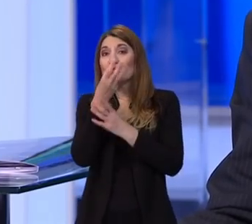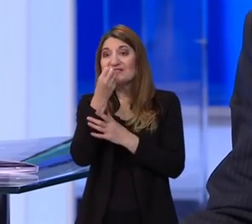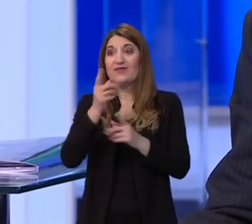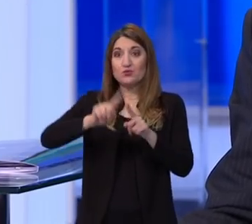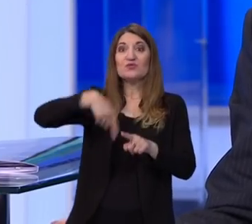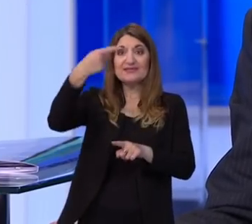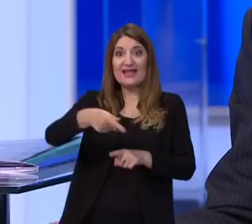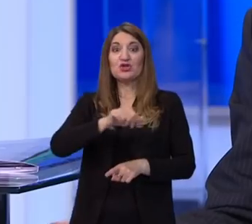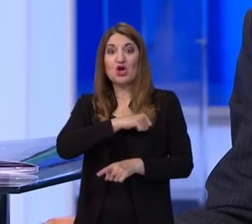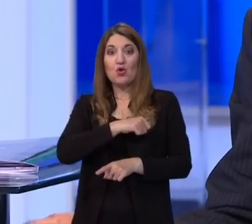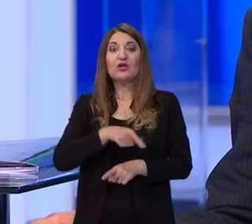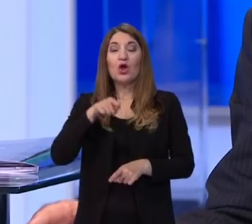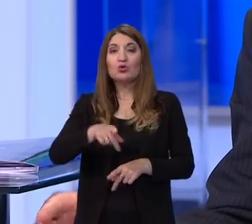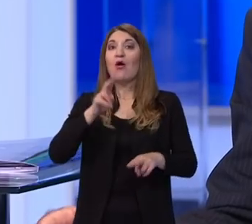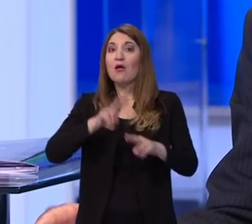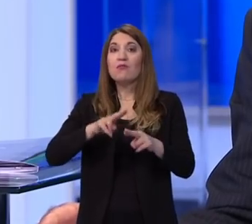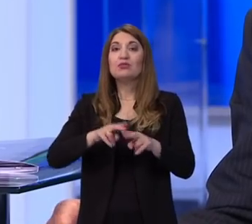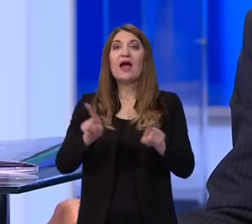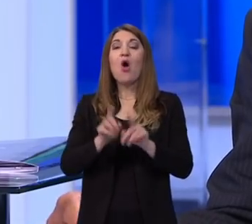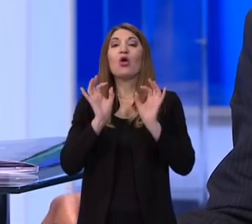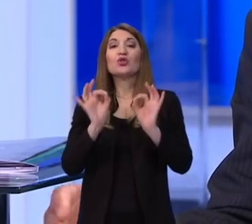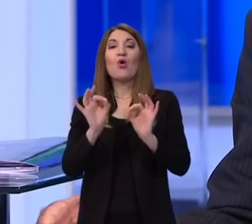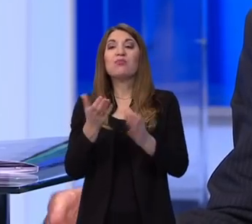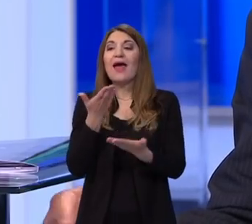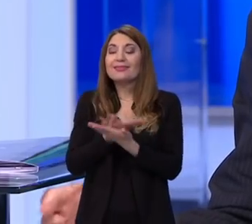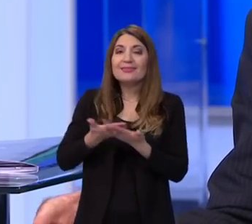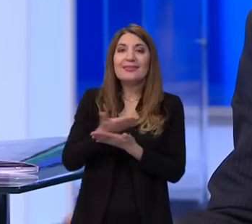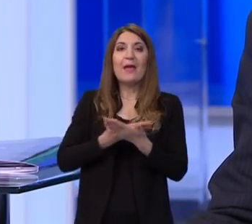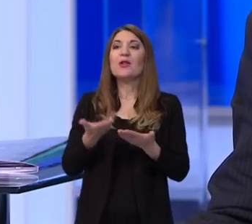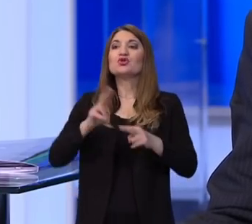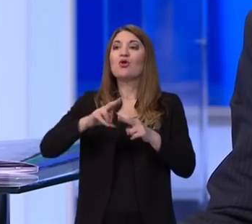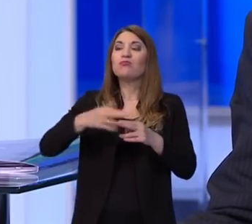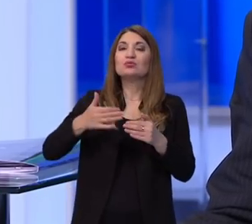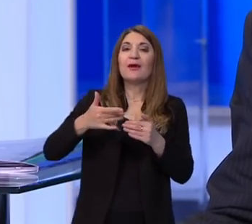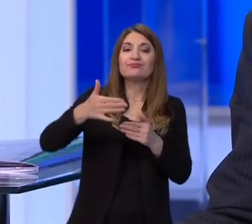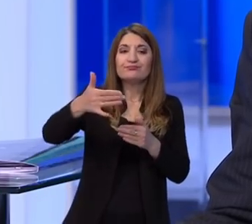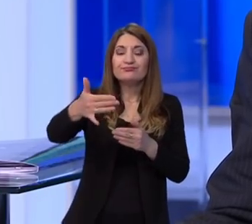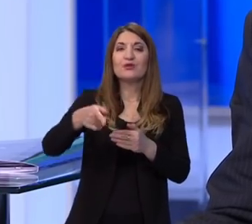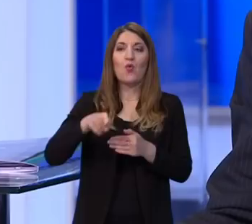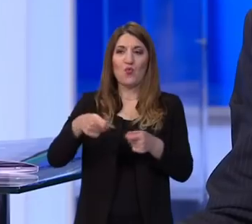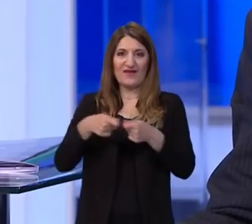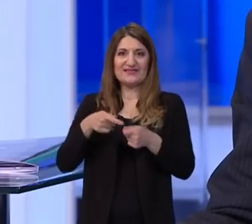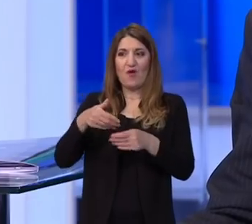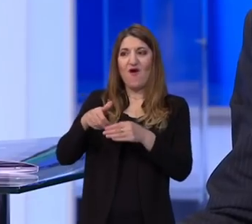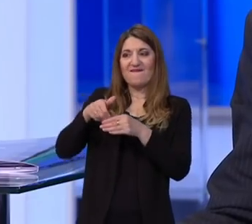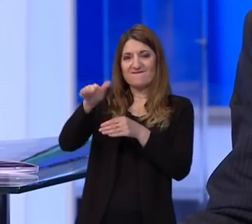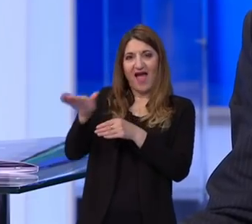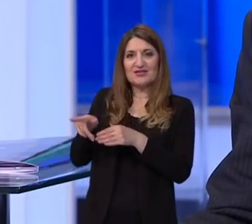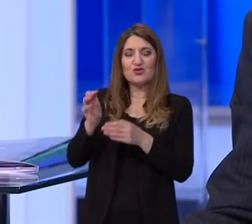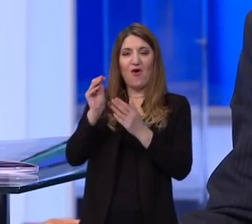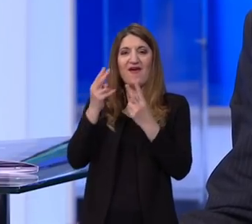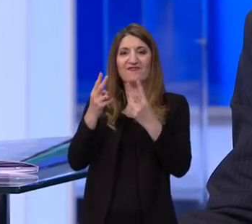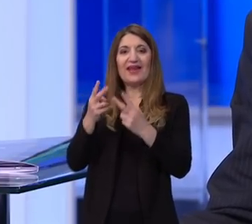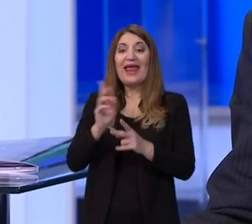sljedeće godine. I to će biti doista jedan dobar temelj za sve ono što dalje slijedi, dakle, u vanjskom vredovanju, pa ne samo u